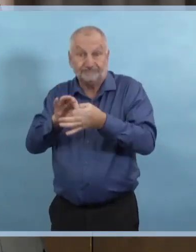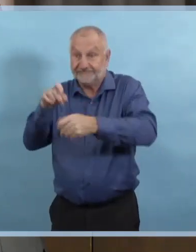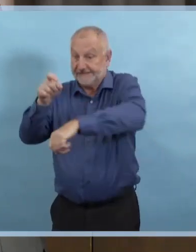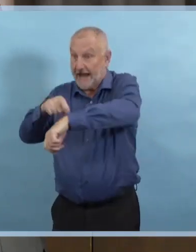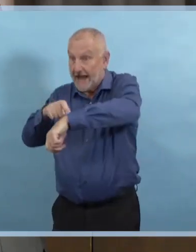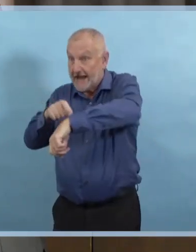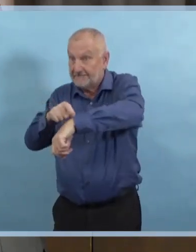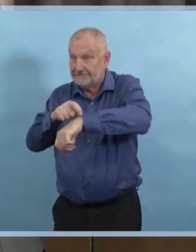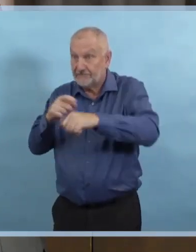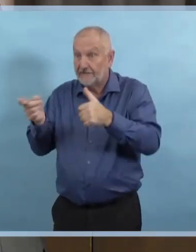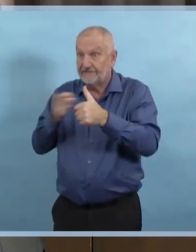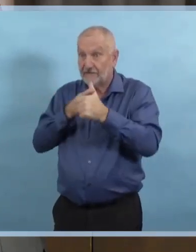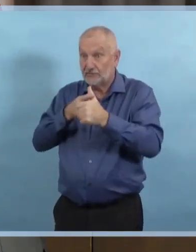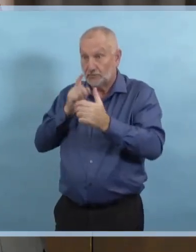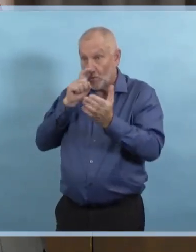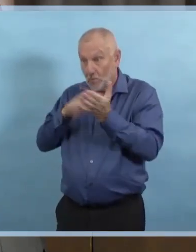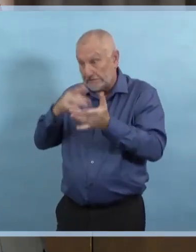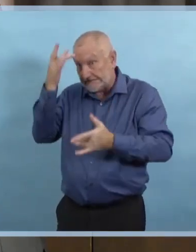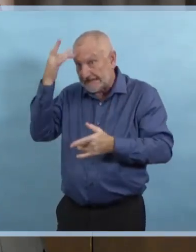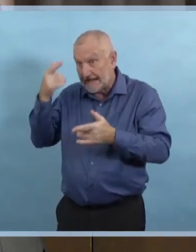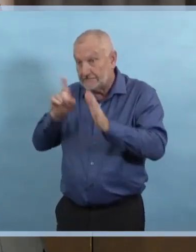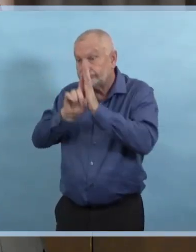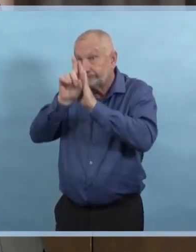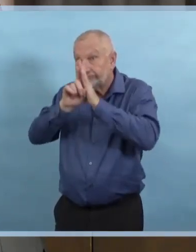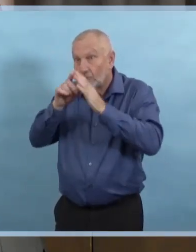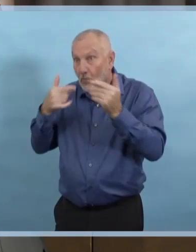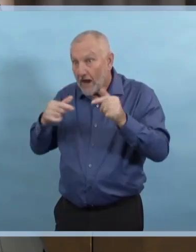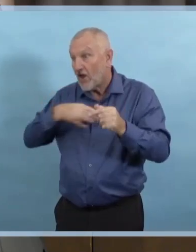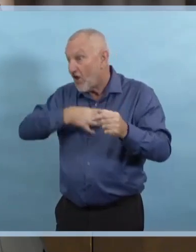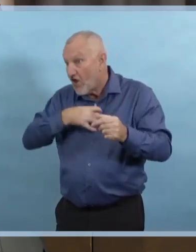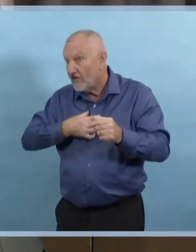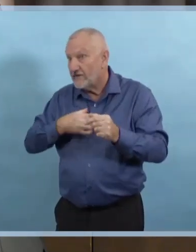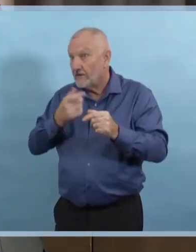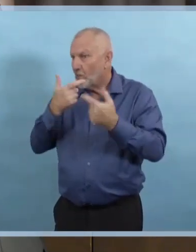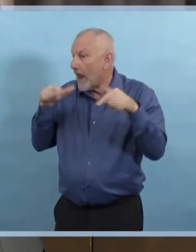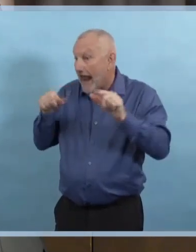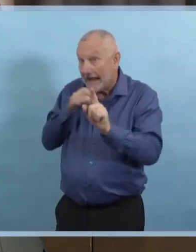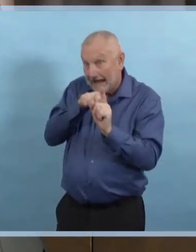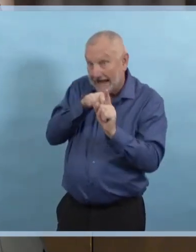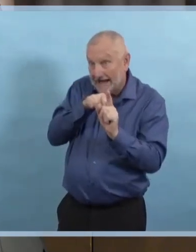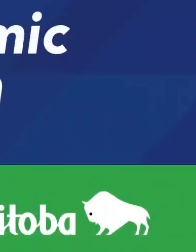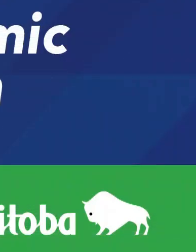et du moment auquel nous pouvons lancer notre plan d'action. Du Brandon Sun, Colin.